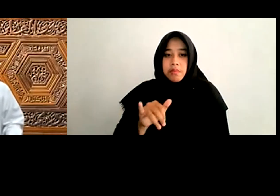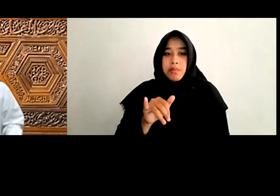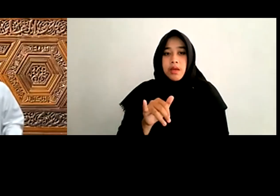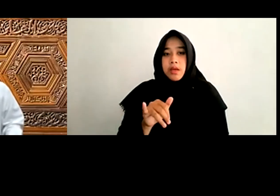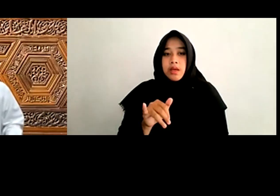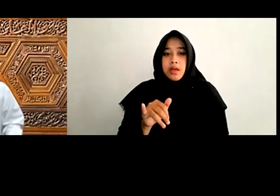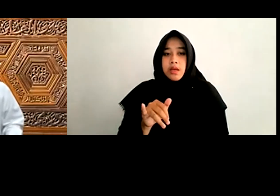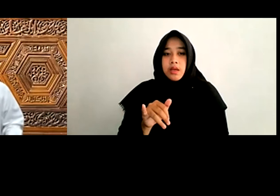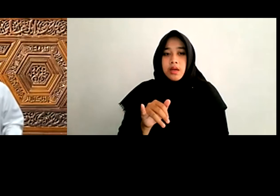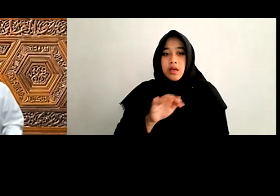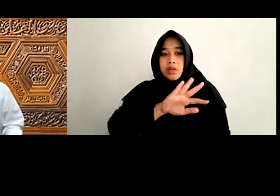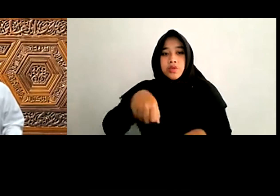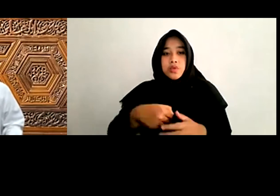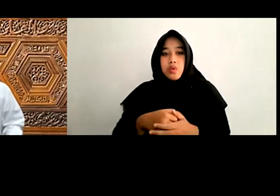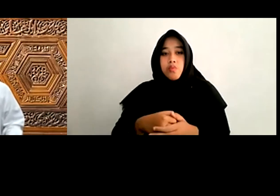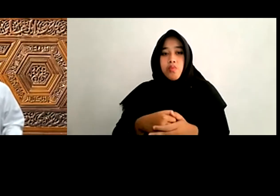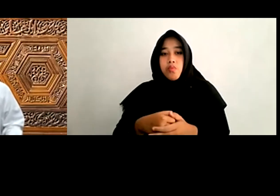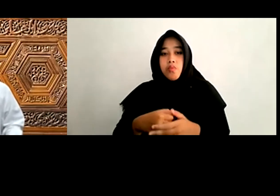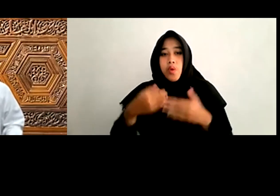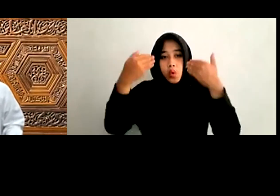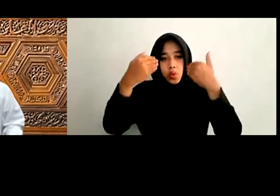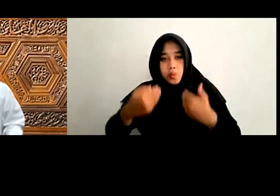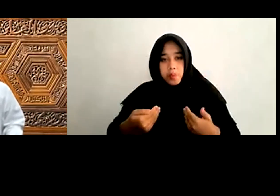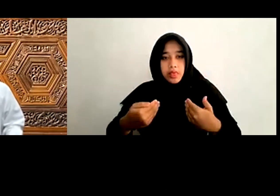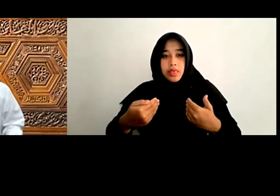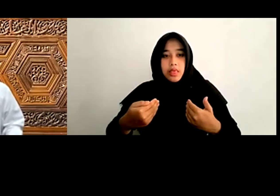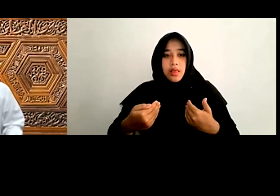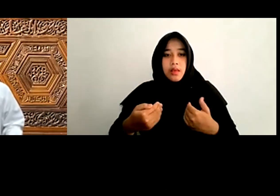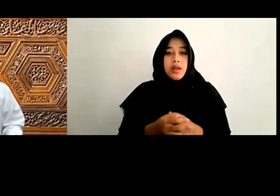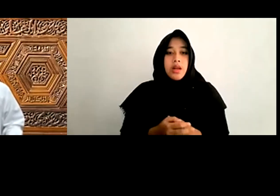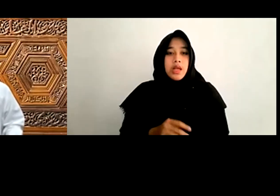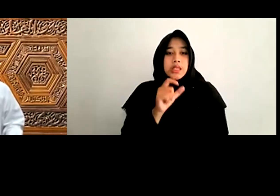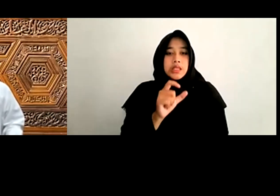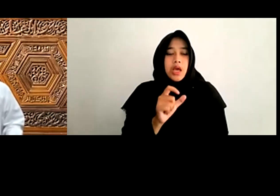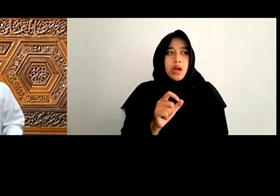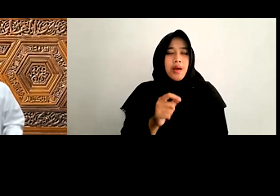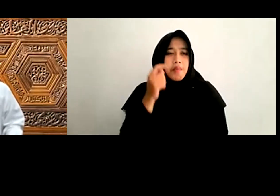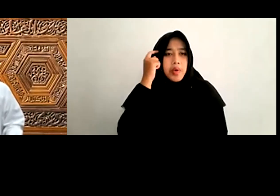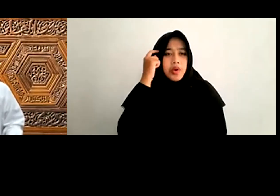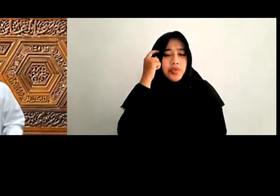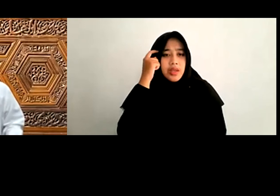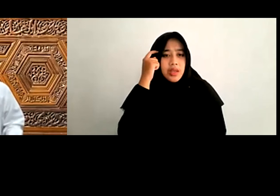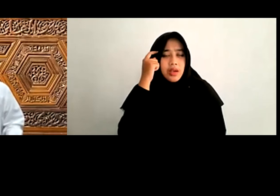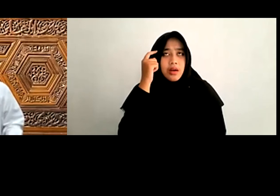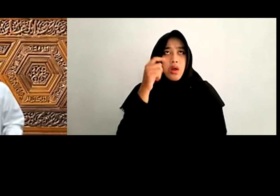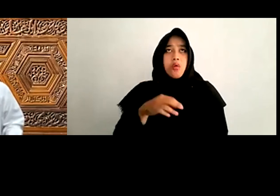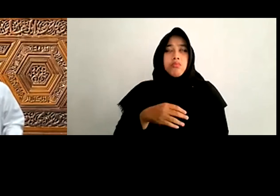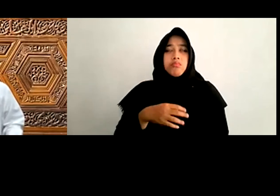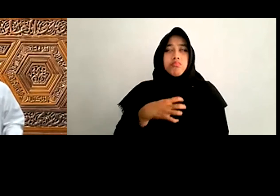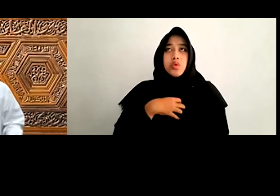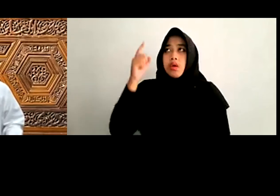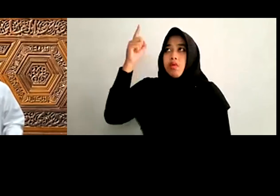Seluruh Umat Manusia Bagi Allah Cara Berfikir Minoritas Adalah Bertentangan Dengan Nilai